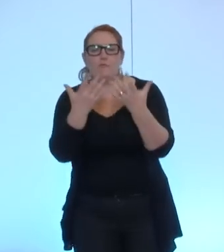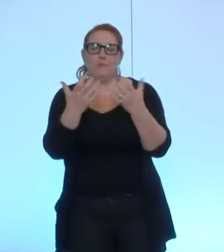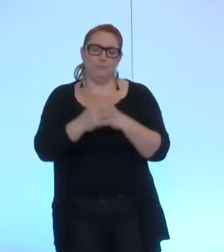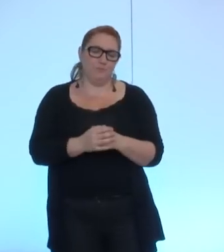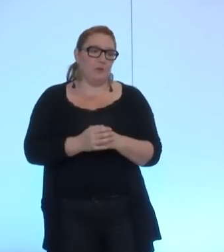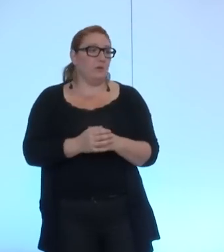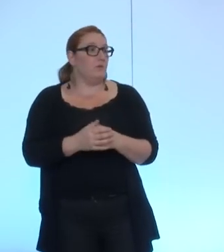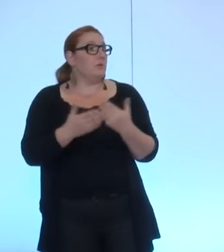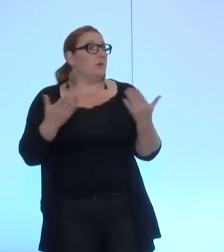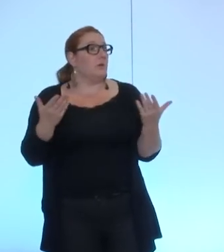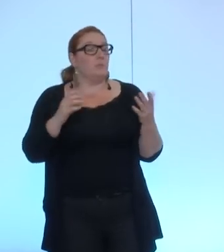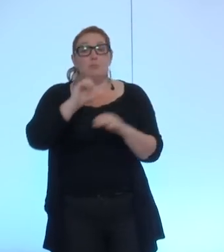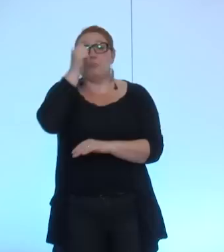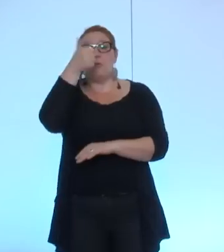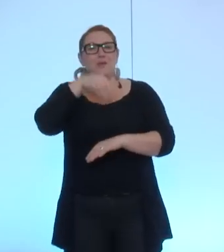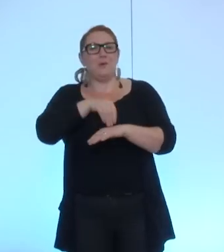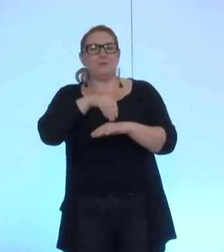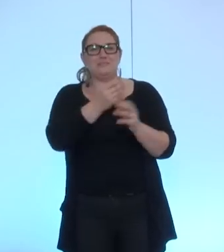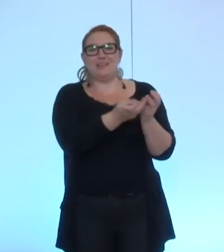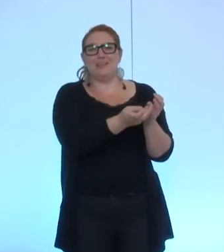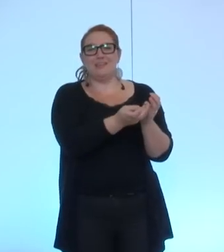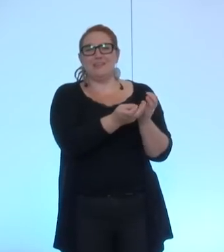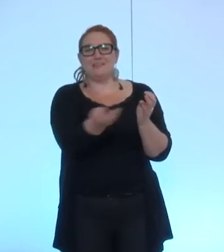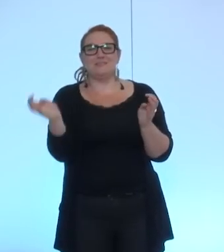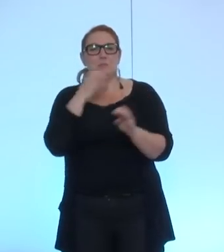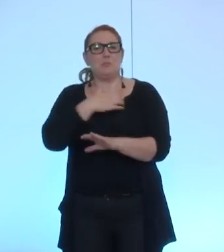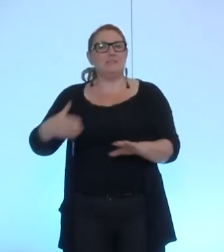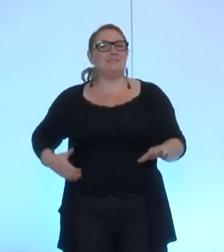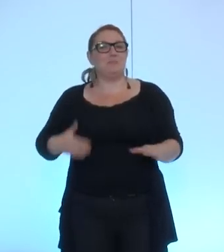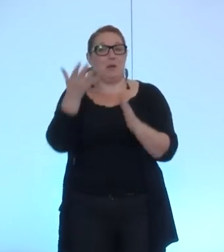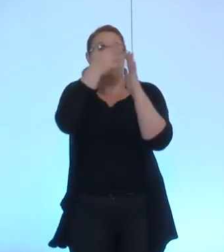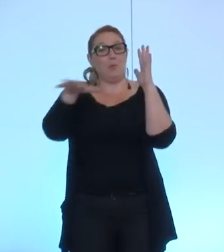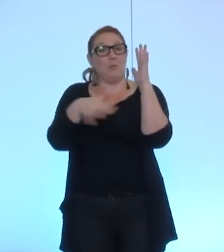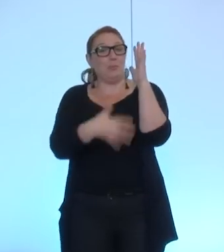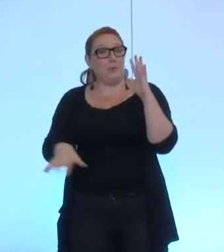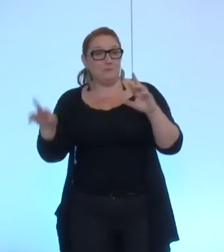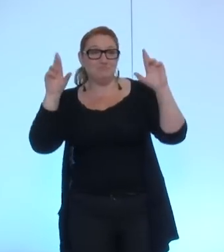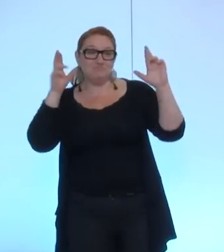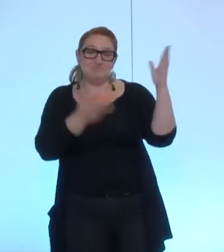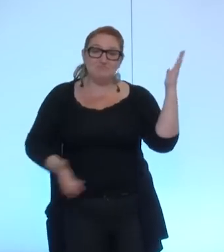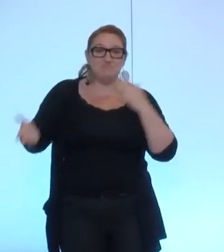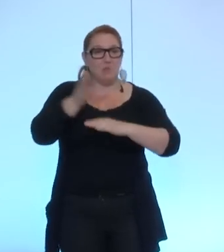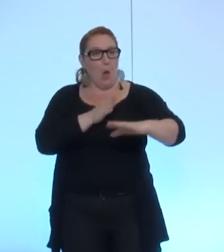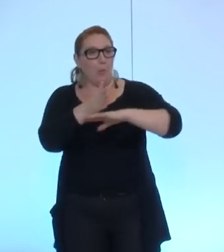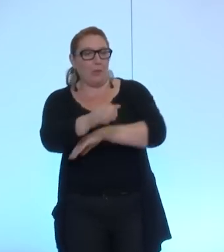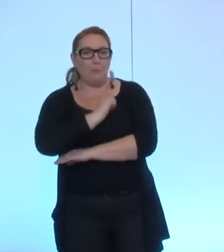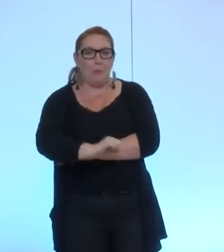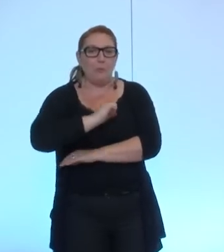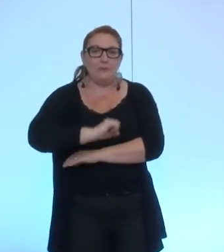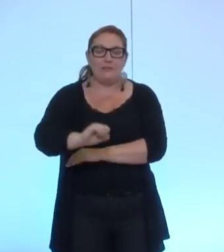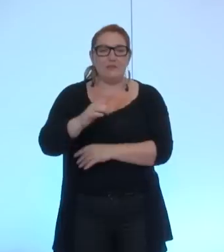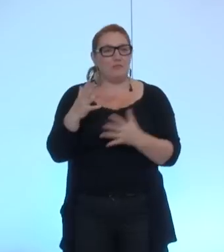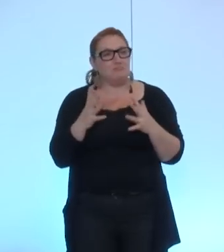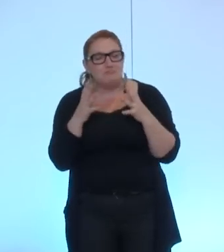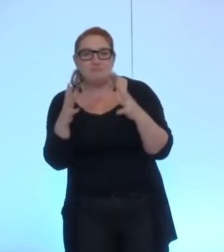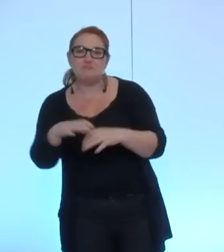tous, donc, pour l'ordre de ce premier conseil municipal de l'automne, une rentrée productive, mobilisée. J'imagine que